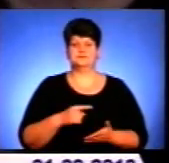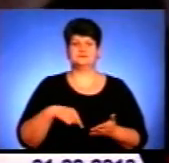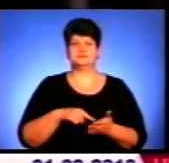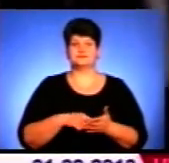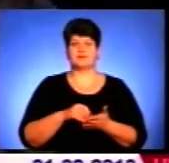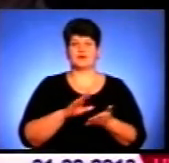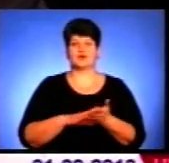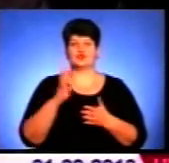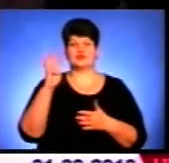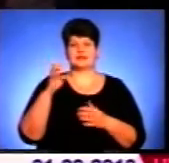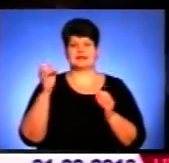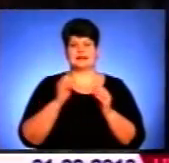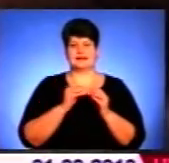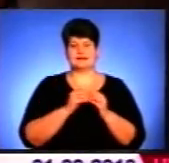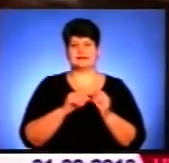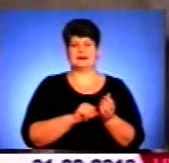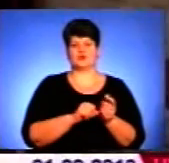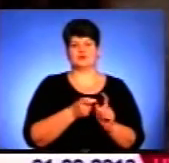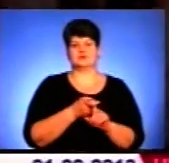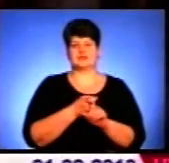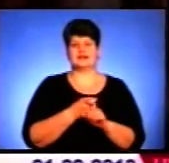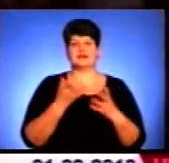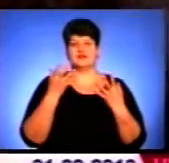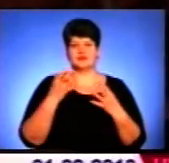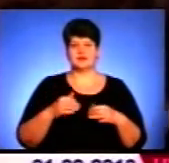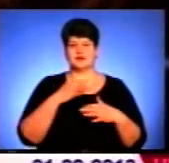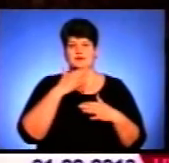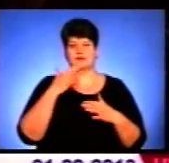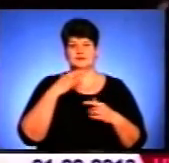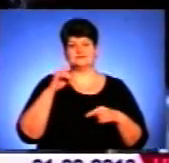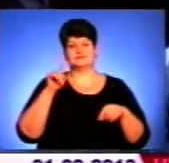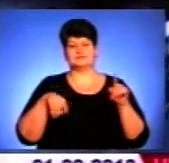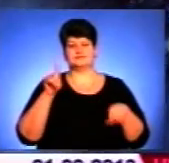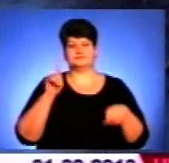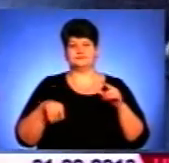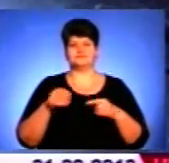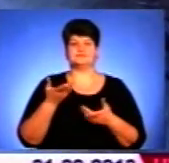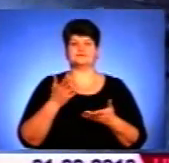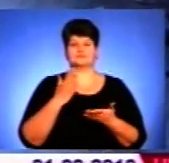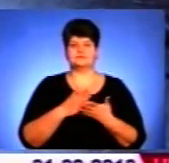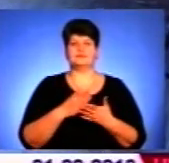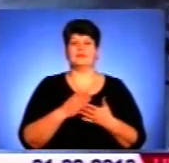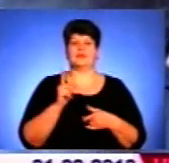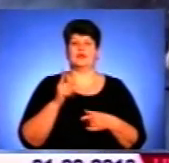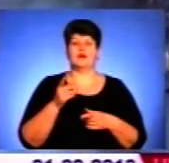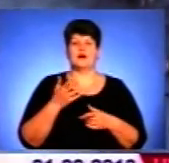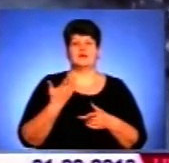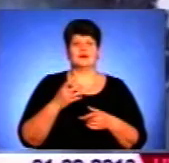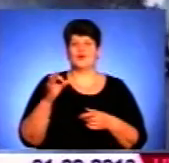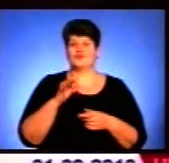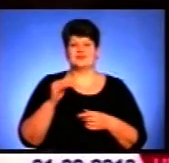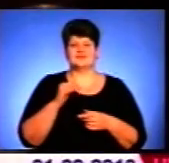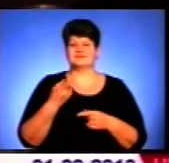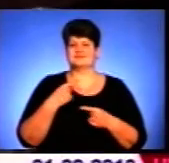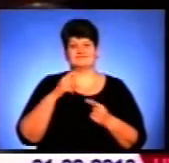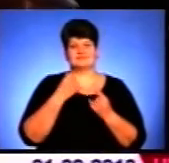обліку 410 наркозалежних. Ще сотня людей з епізодичним вживанням наркотичних речовин. Офіційна статистика далека від реальних цифр.